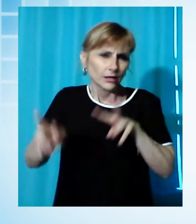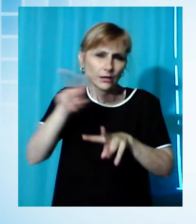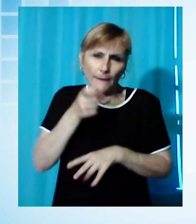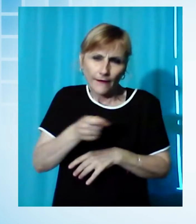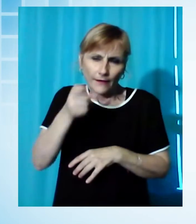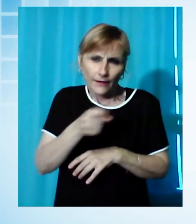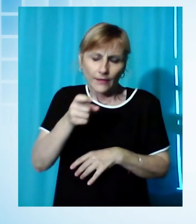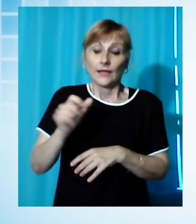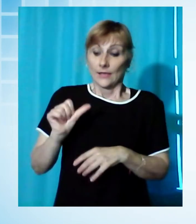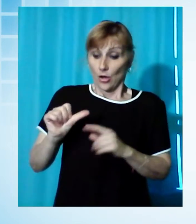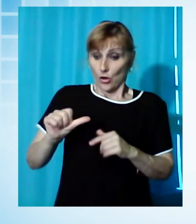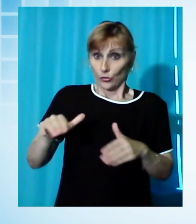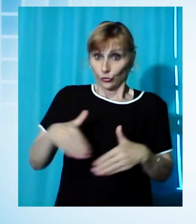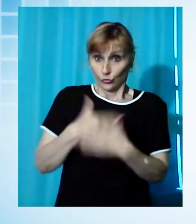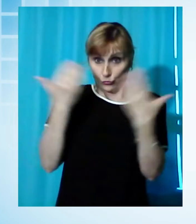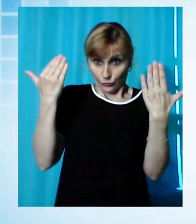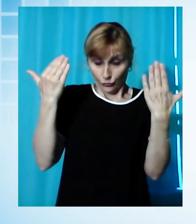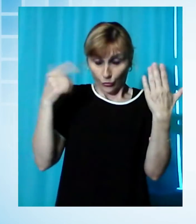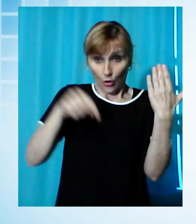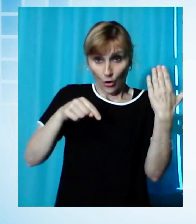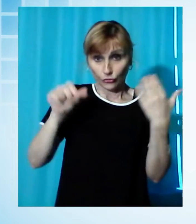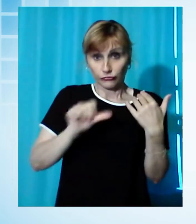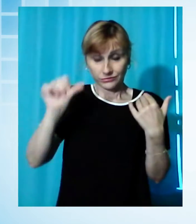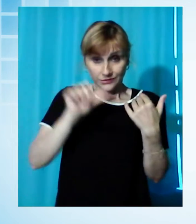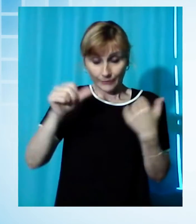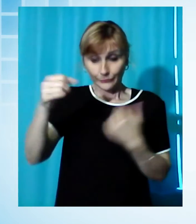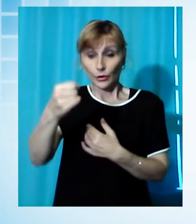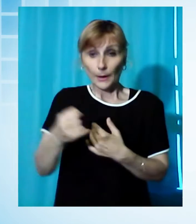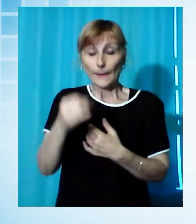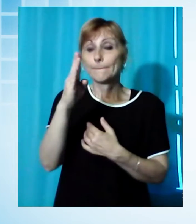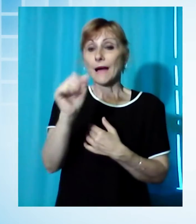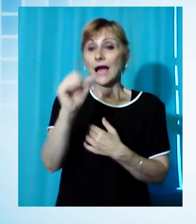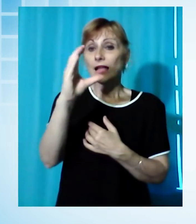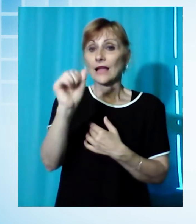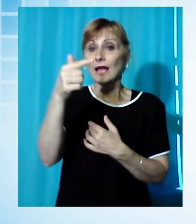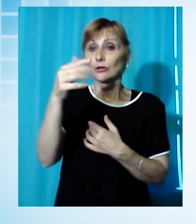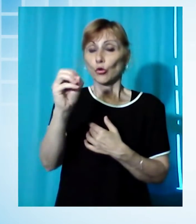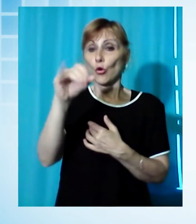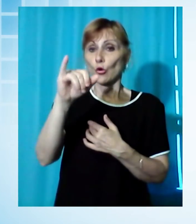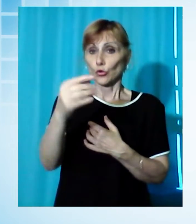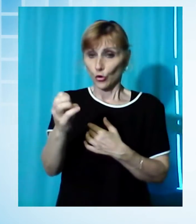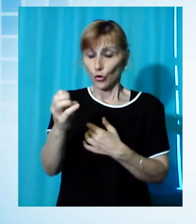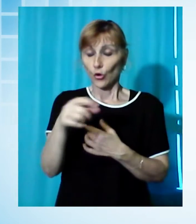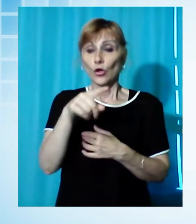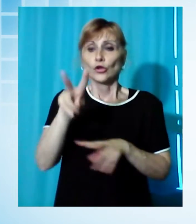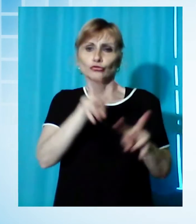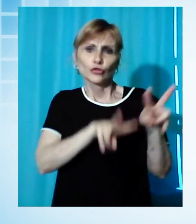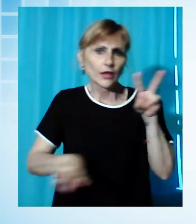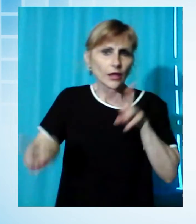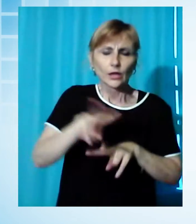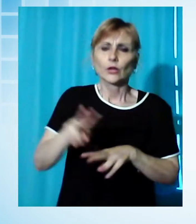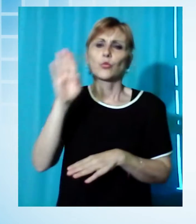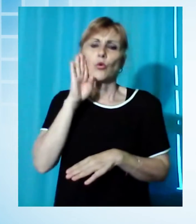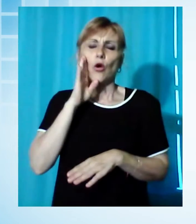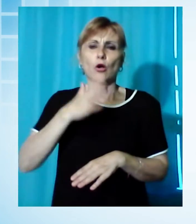con il nucleo sommozzatori le ricerche nel torrente Baccatoio che finisce nel fosso motrone di Luca Toni, 53 anni di